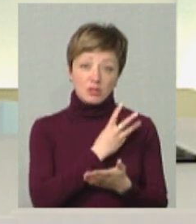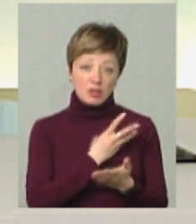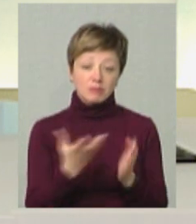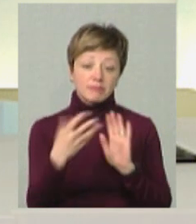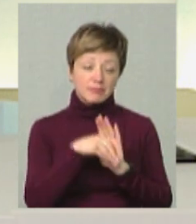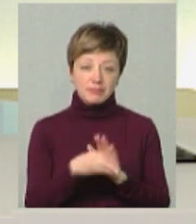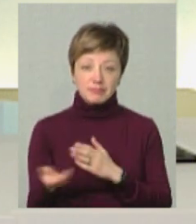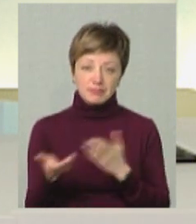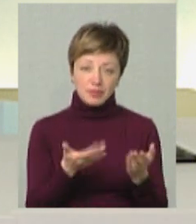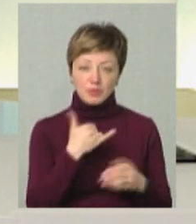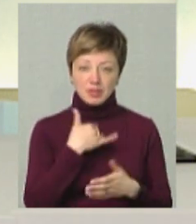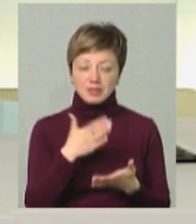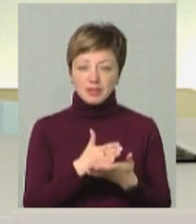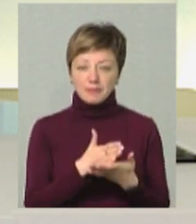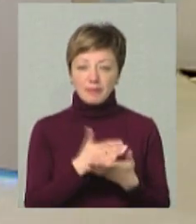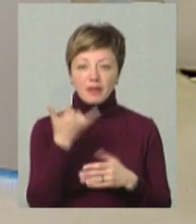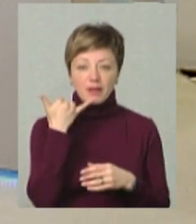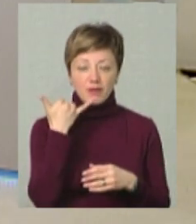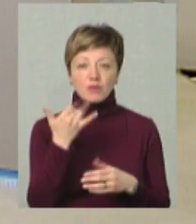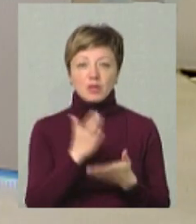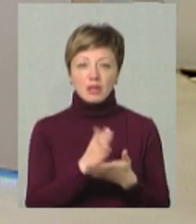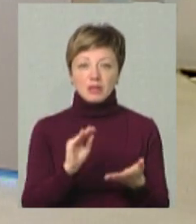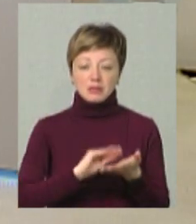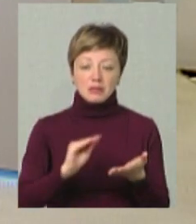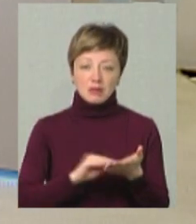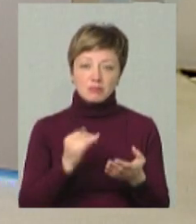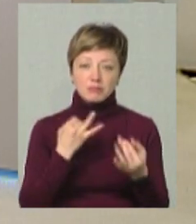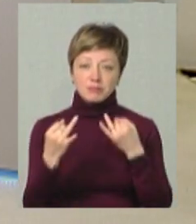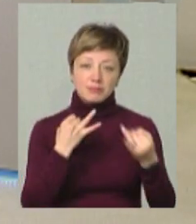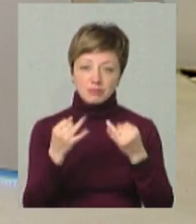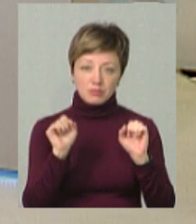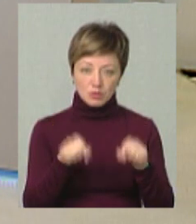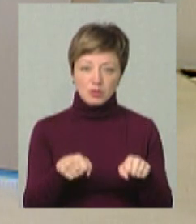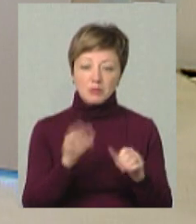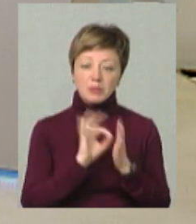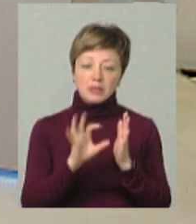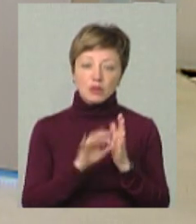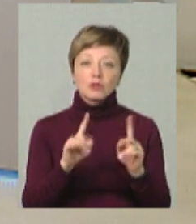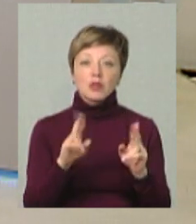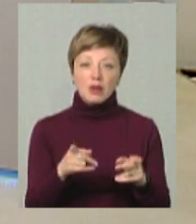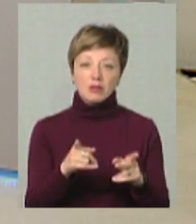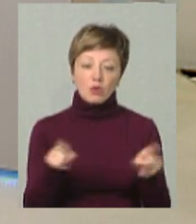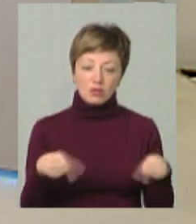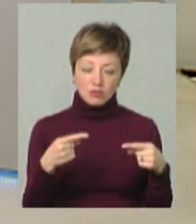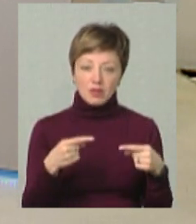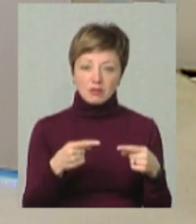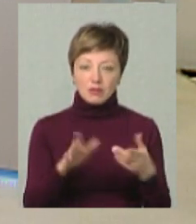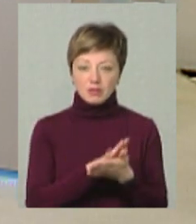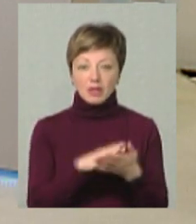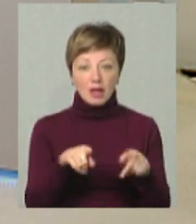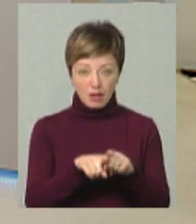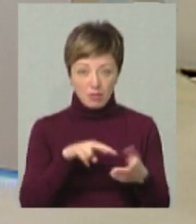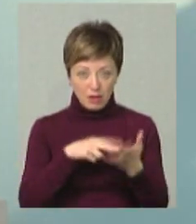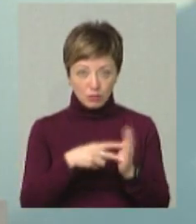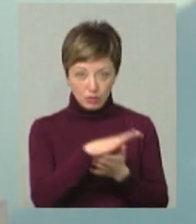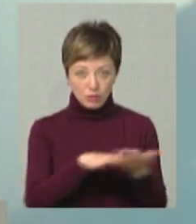приєднуватись, є в нас телефони, є прес-секретар, можна комунікувати з нею, вона, як би, підскаже, що як зорганізує, будемо тікарати. роботи